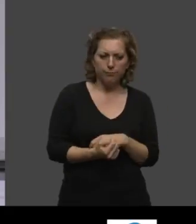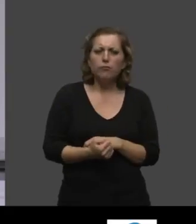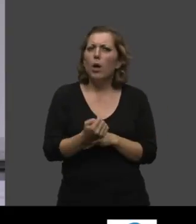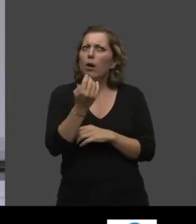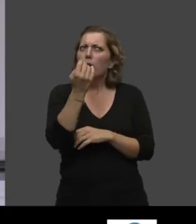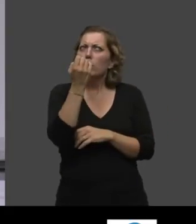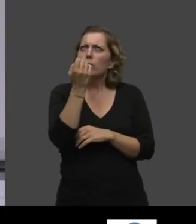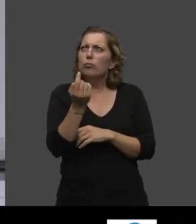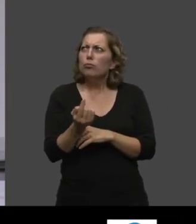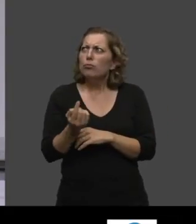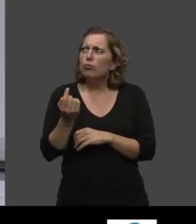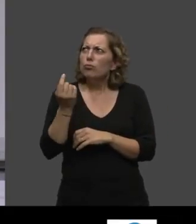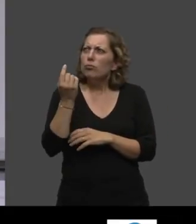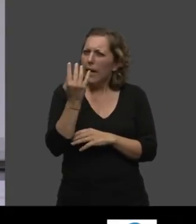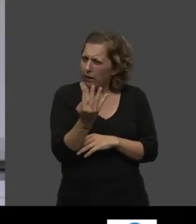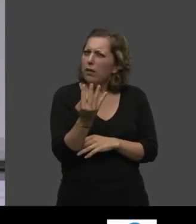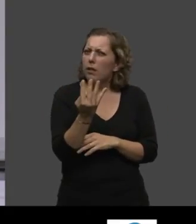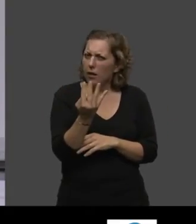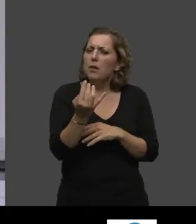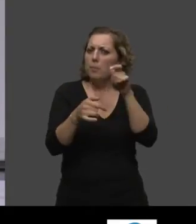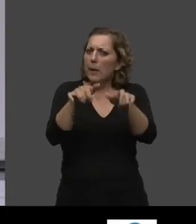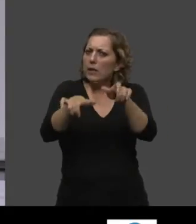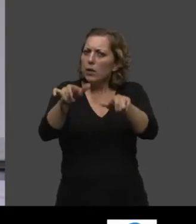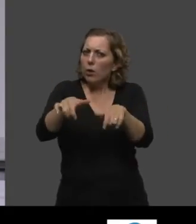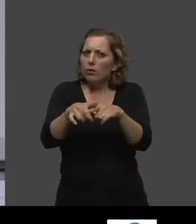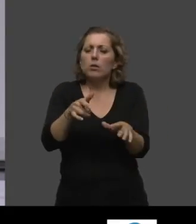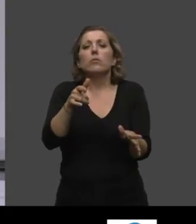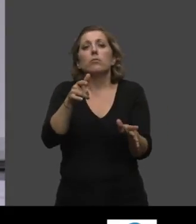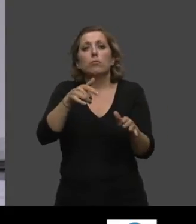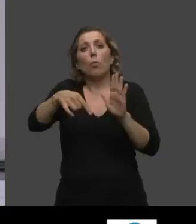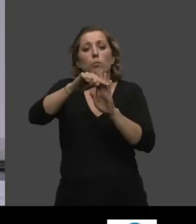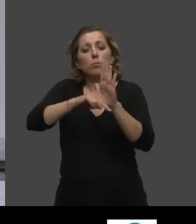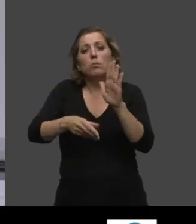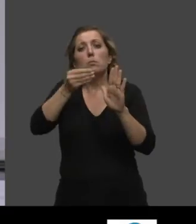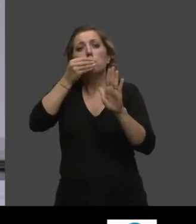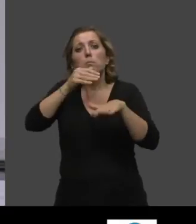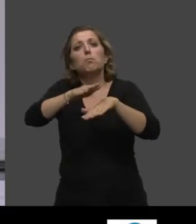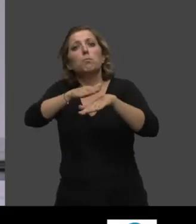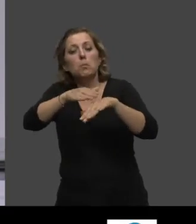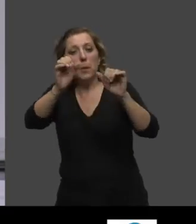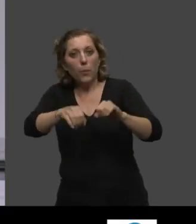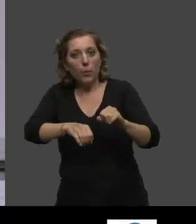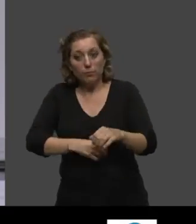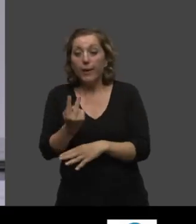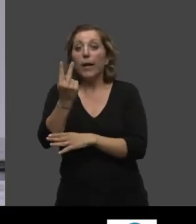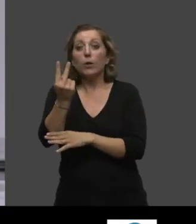quatre diététiciennes et deux médecins.